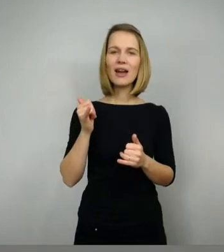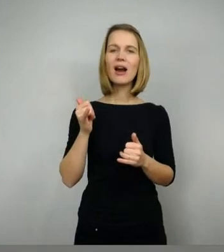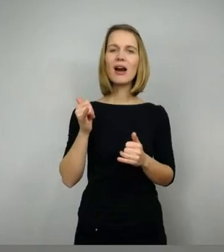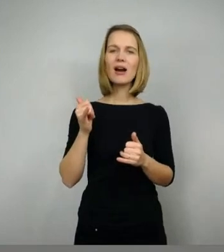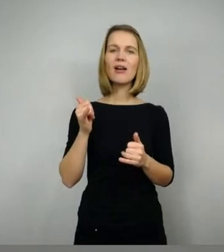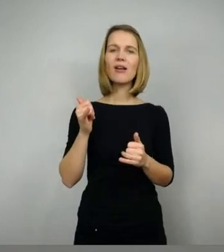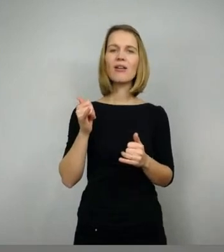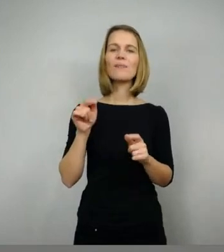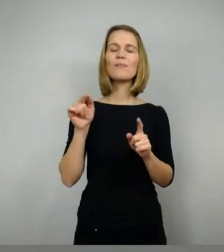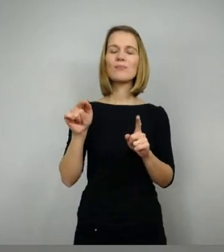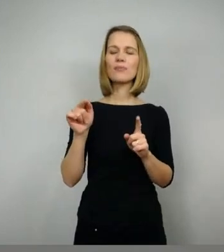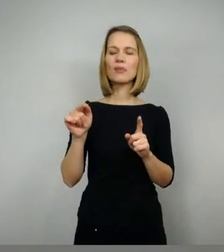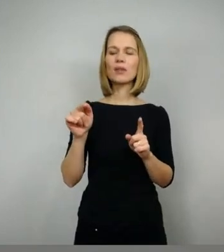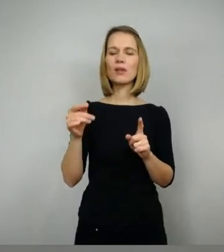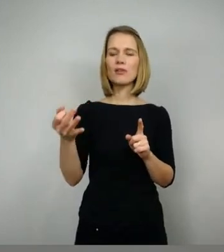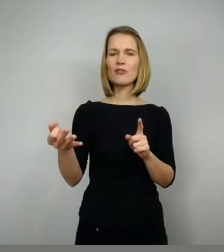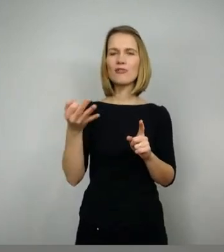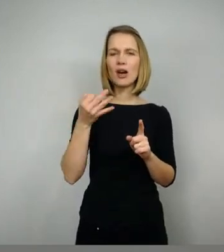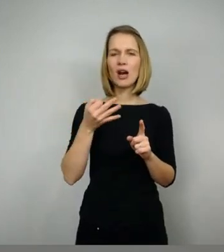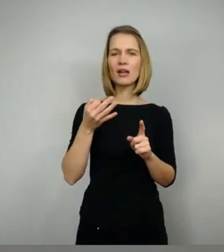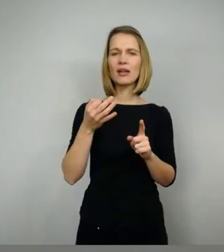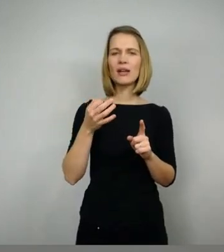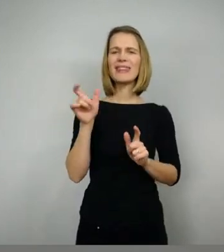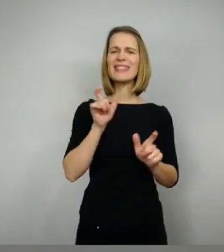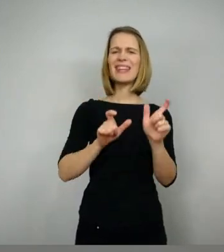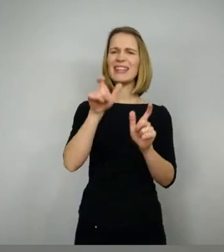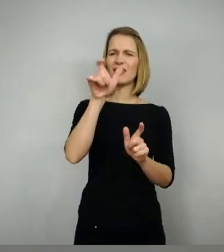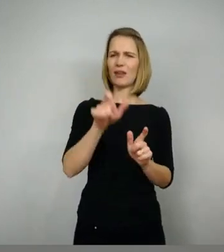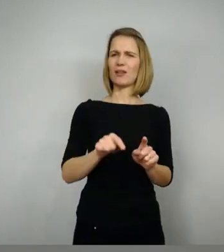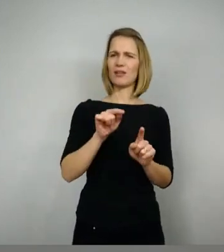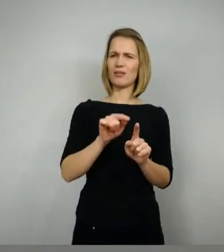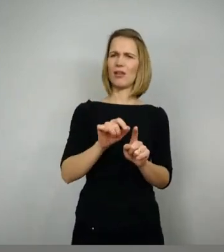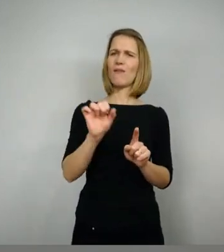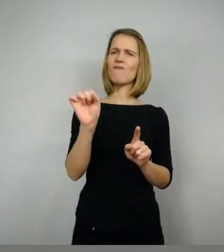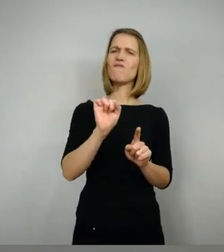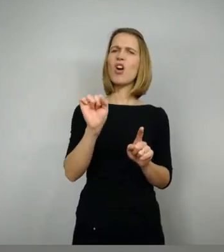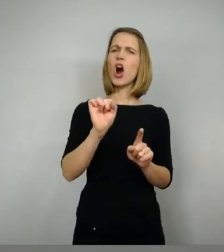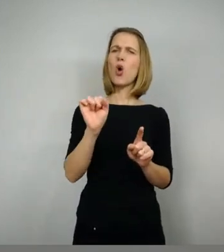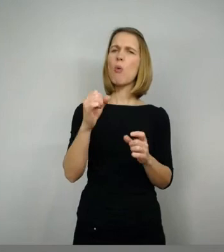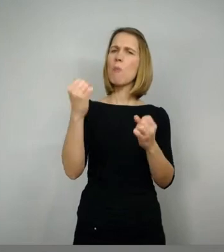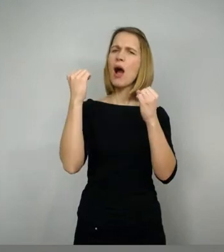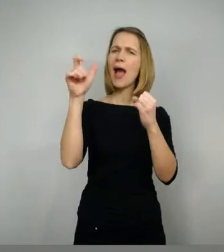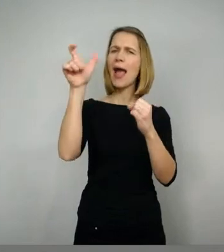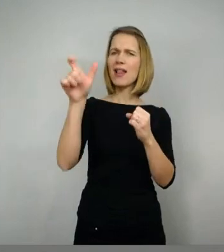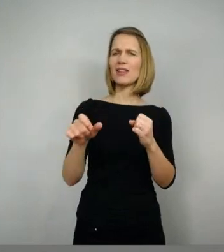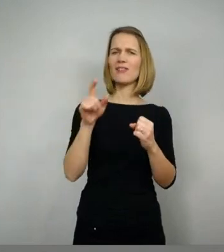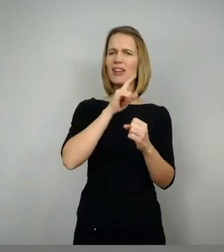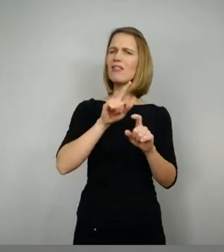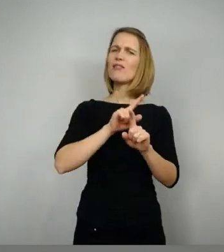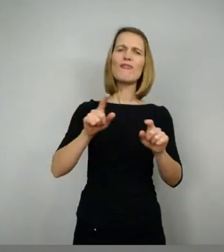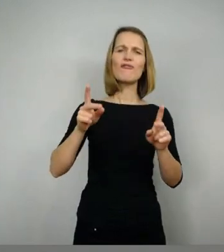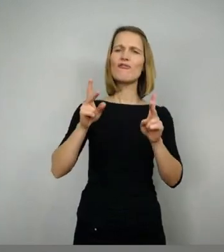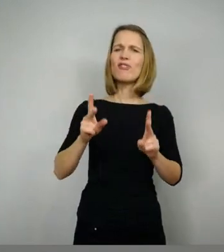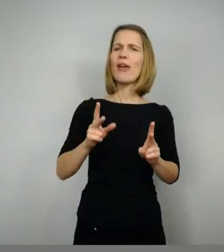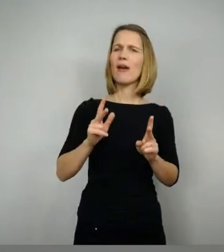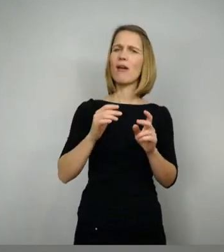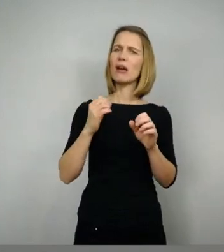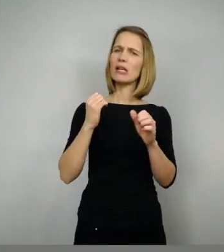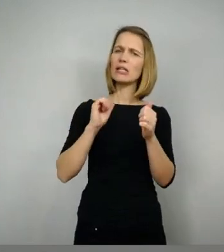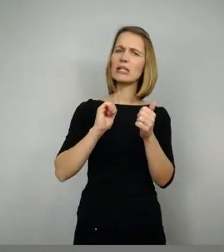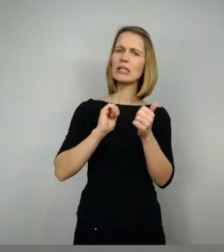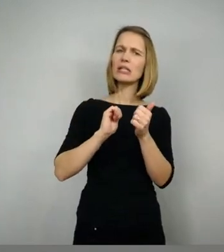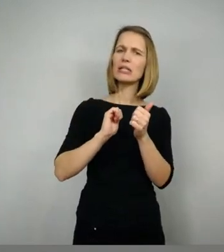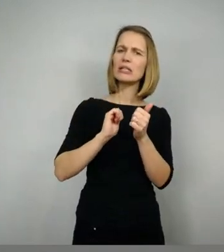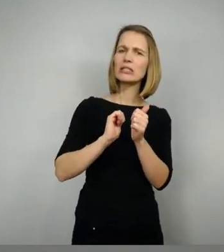wissen, wieso gilt denn Dietrich eigentlich als Held, wenn er eigentlich unfair kämpft, wie gegen den Riesen und den Zwerg seinen Rosengarten nicht gönnt? Das sind doch eher